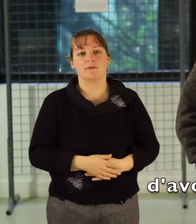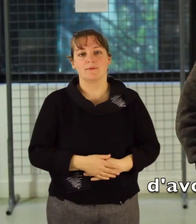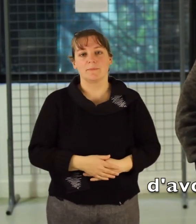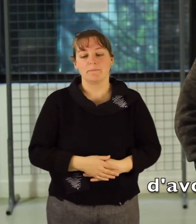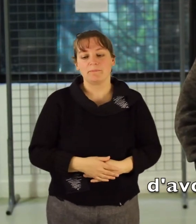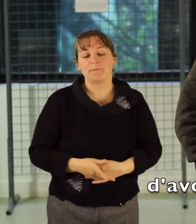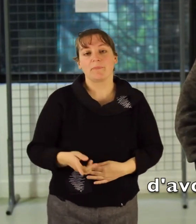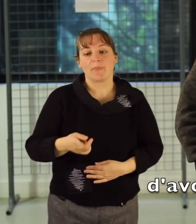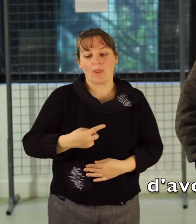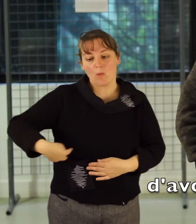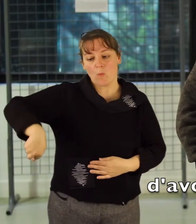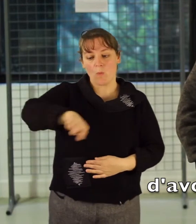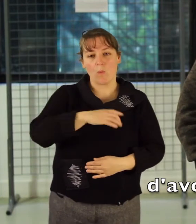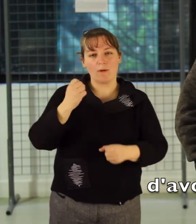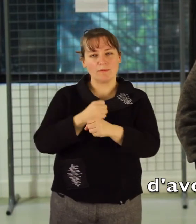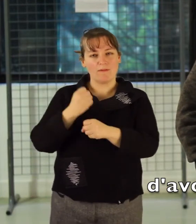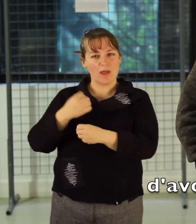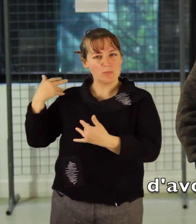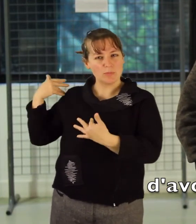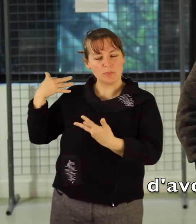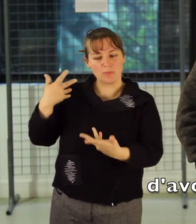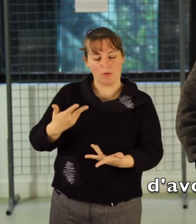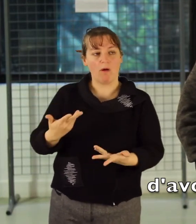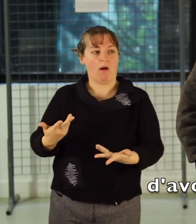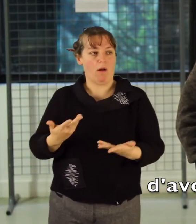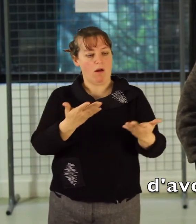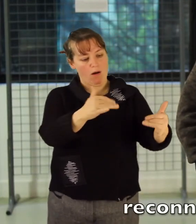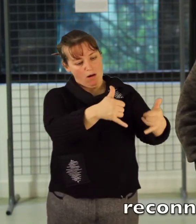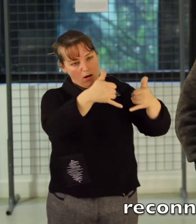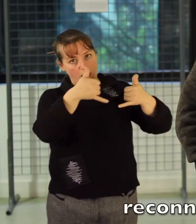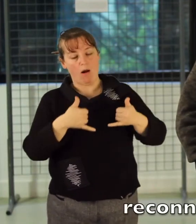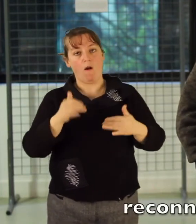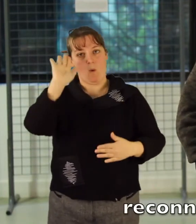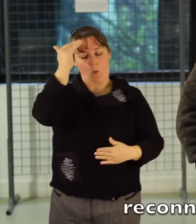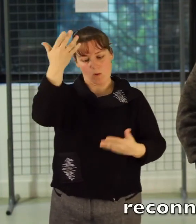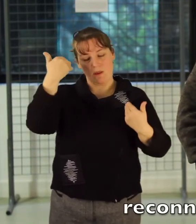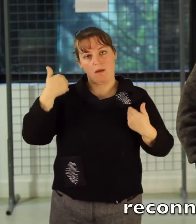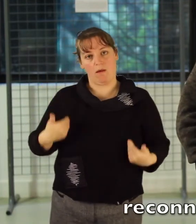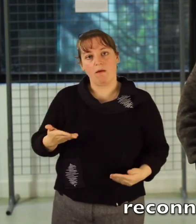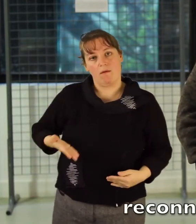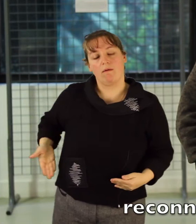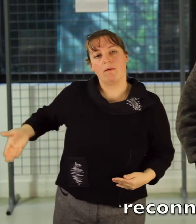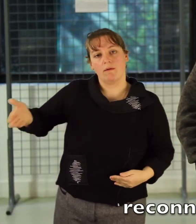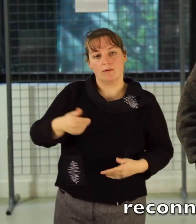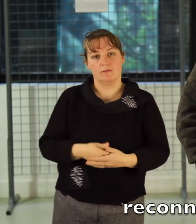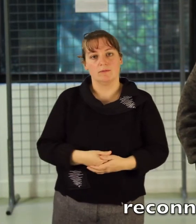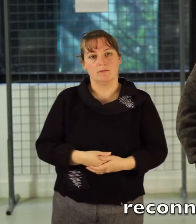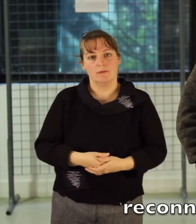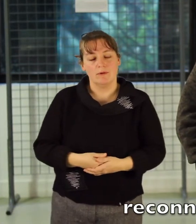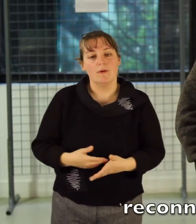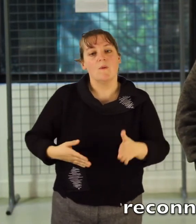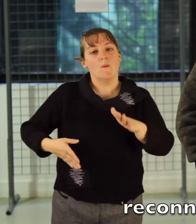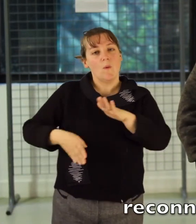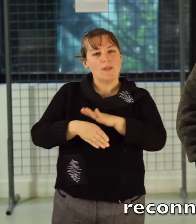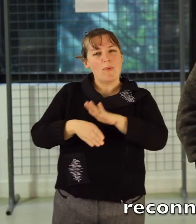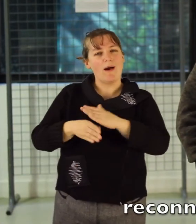jardin. Pour nous, c'est une reconnaissance et c'est une reconnaissance qui a de la valeur parce